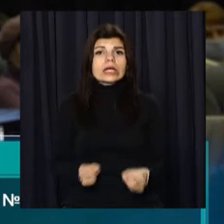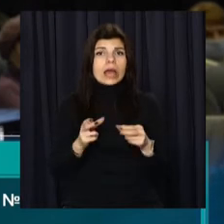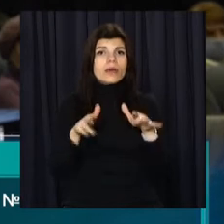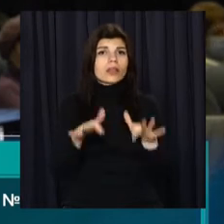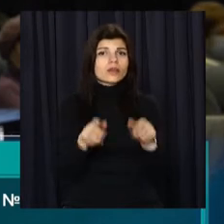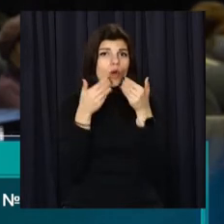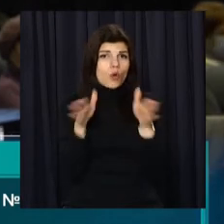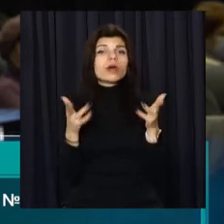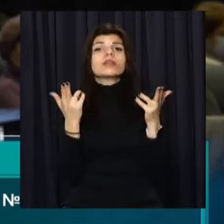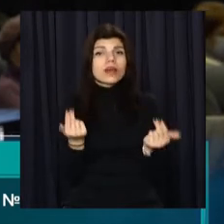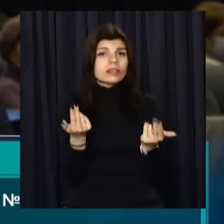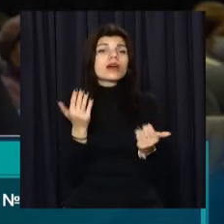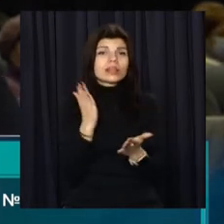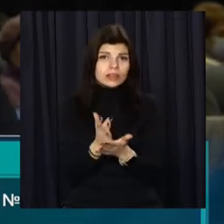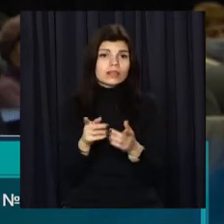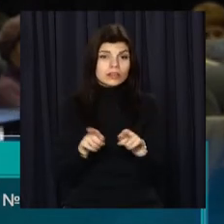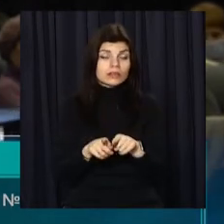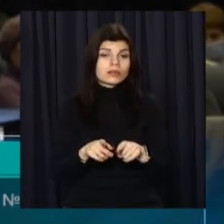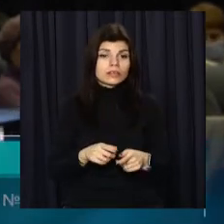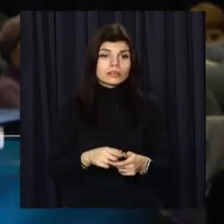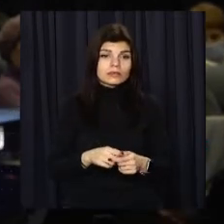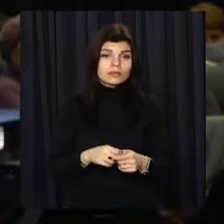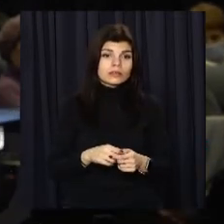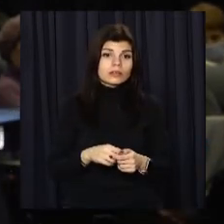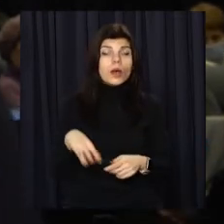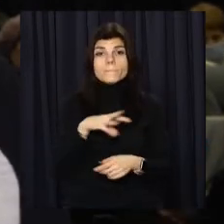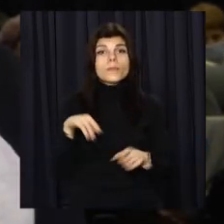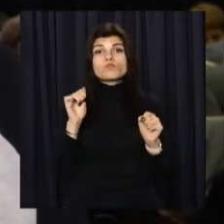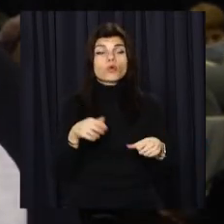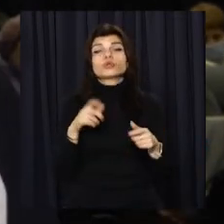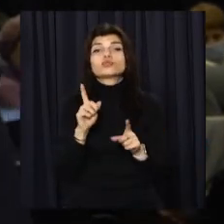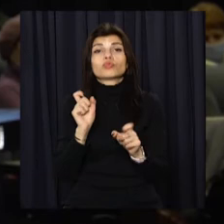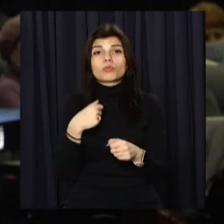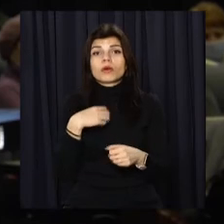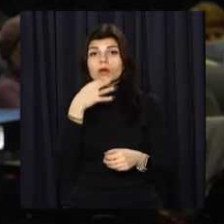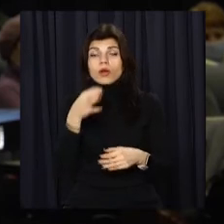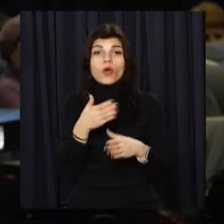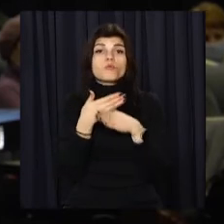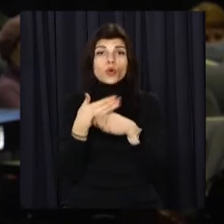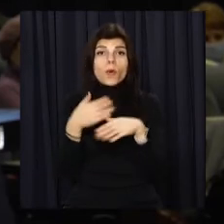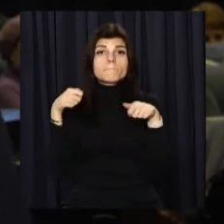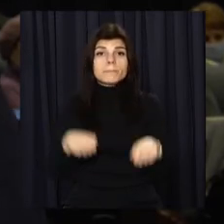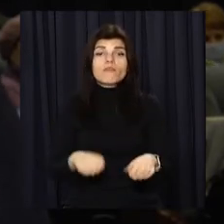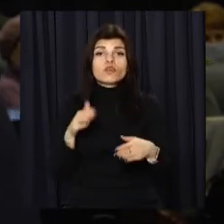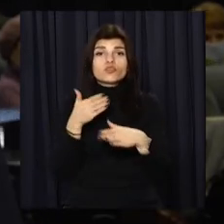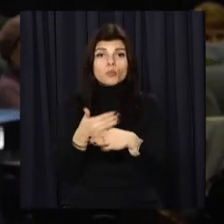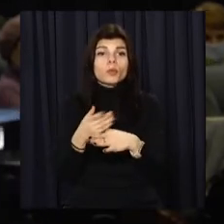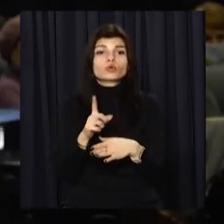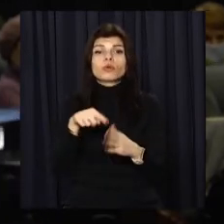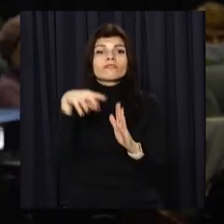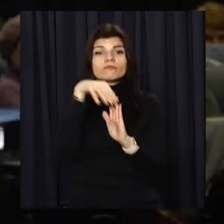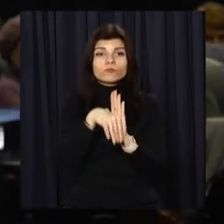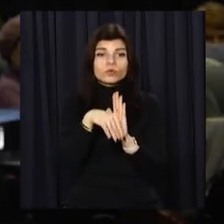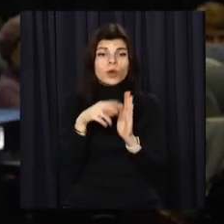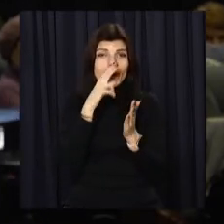нашу діяльність в рамках кримінального провадження, то ми можемо надавати вторинну праву допомогу, яка якраз включає в себе